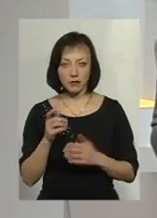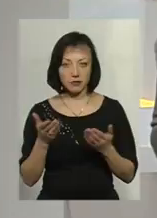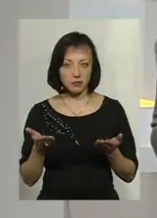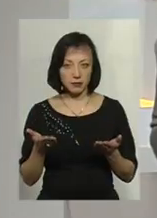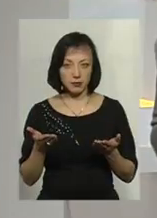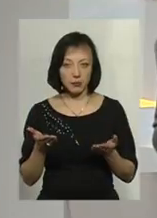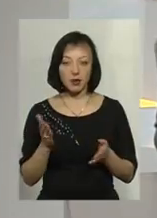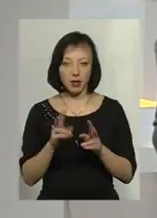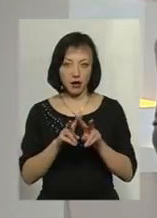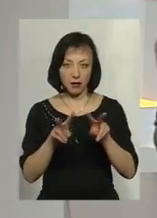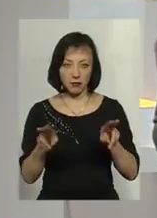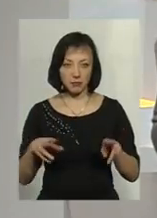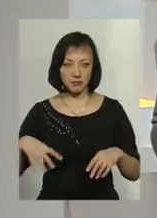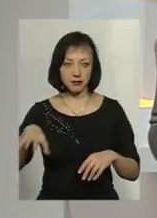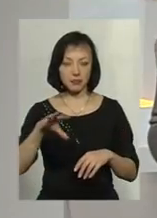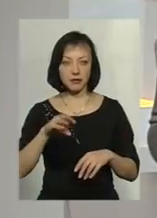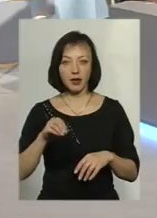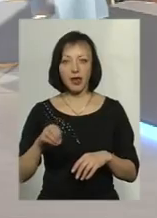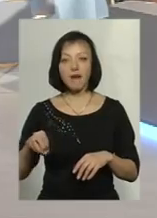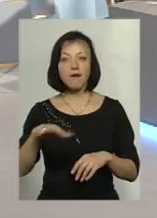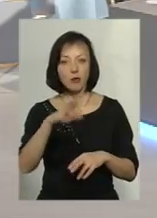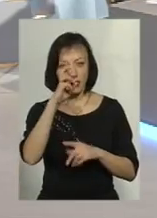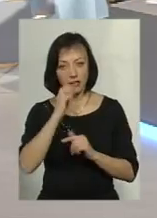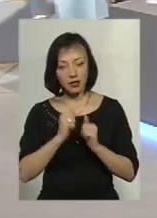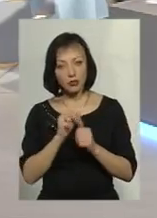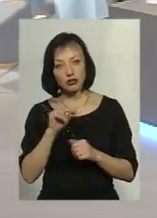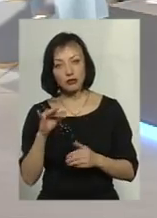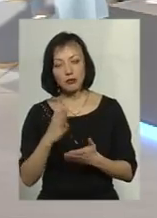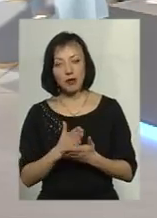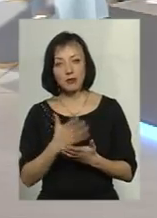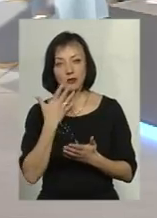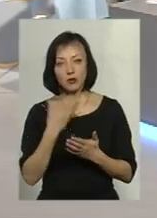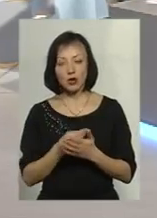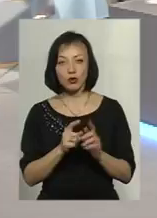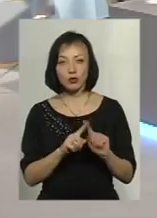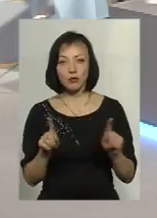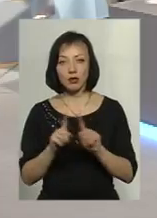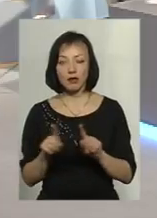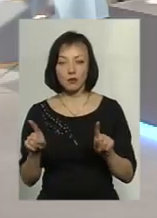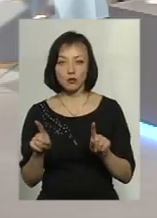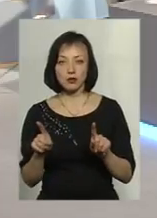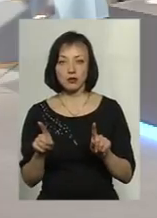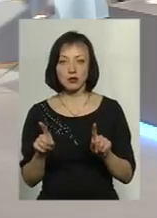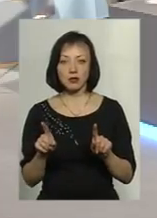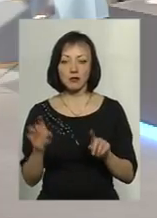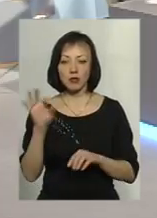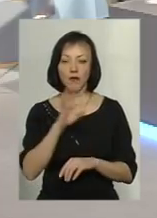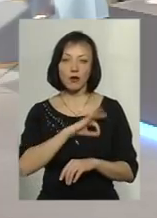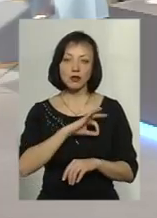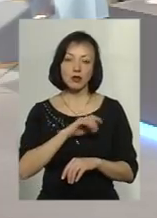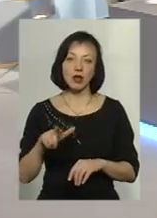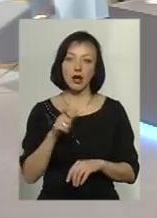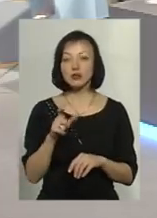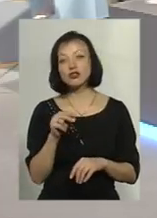є типовою для європейських країн? Чи ми маємо свої особливості щодо використання